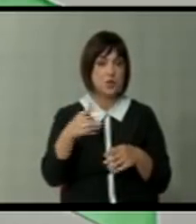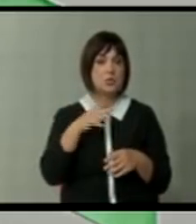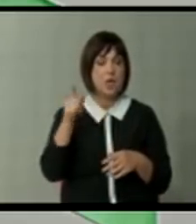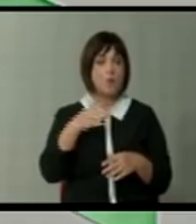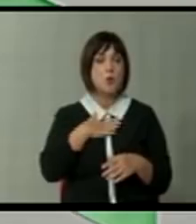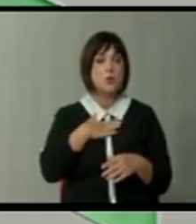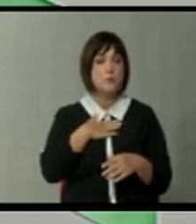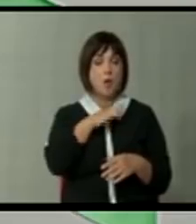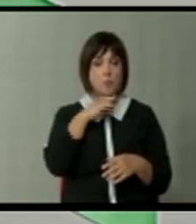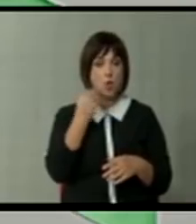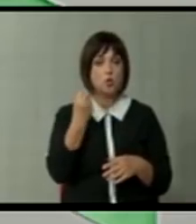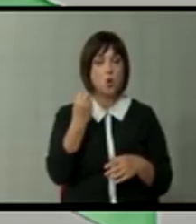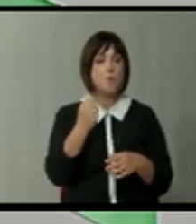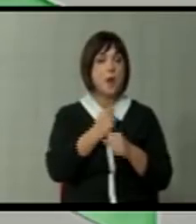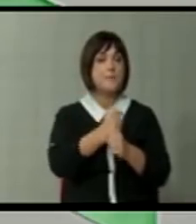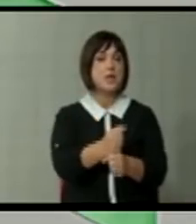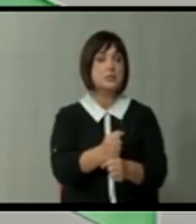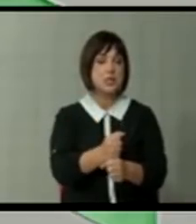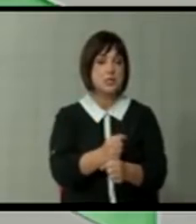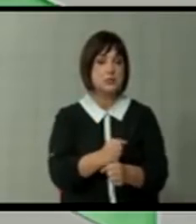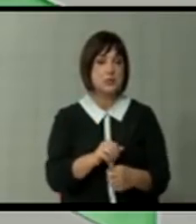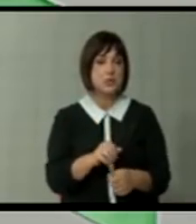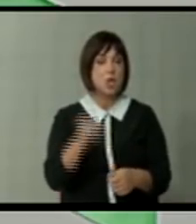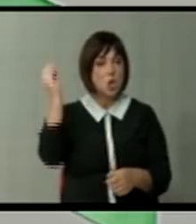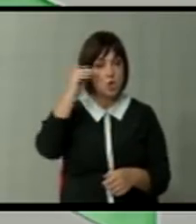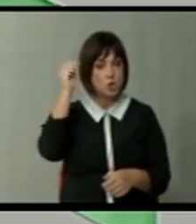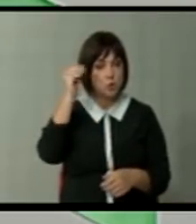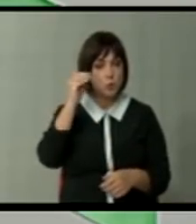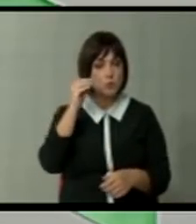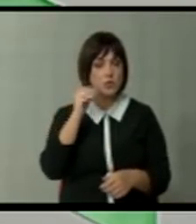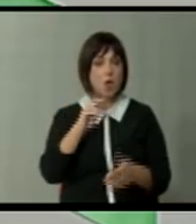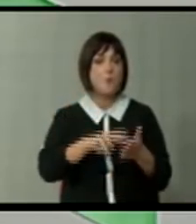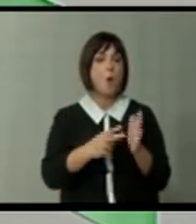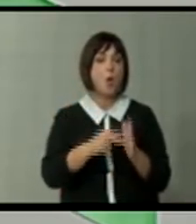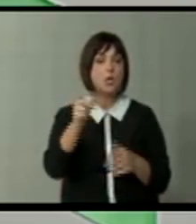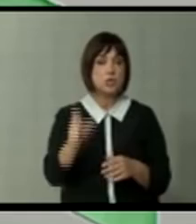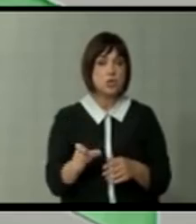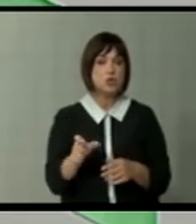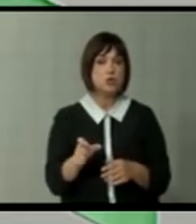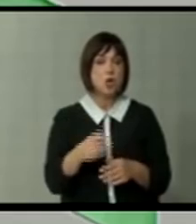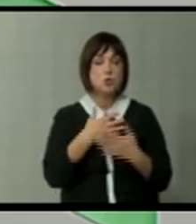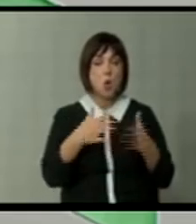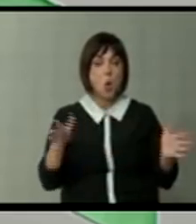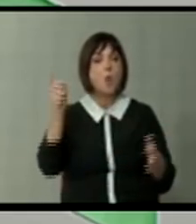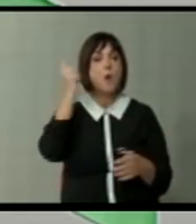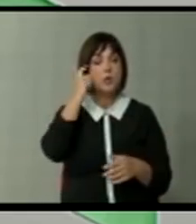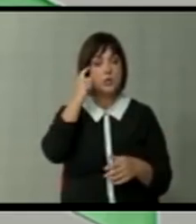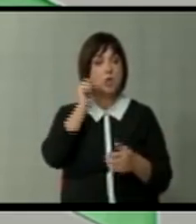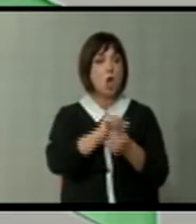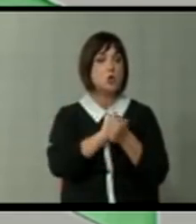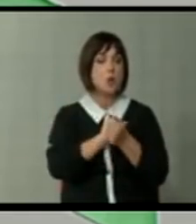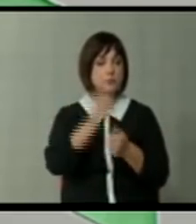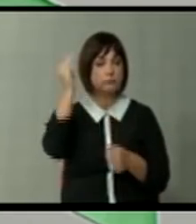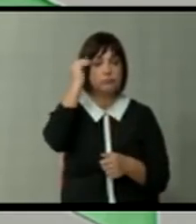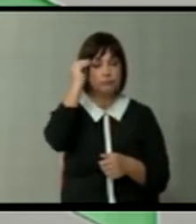многу добри пратеници и искусни политичари со огромно знајење со историска